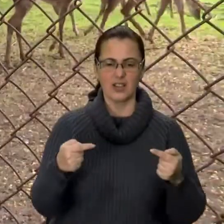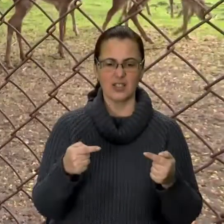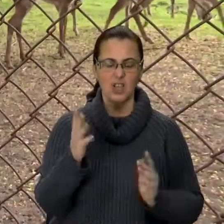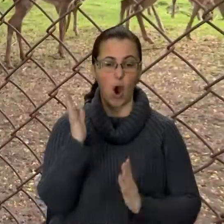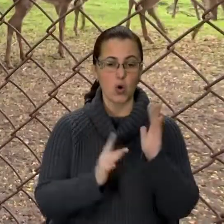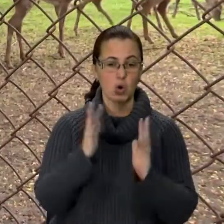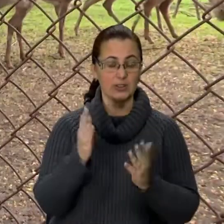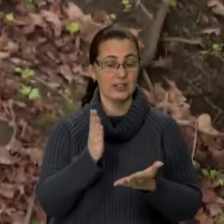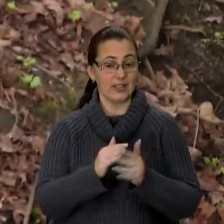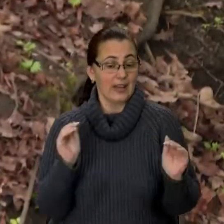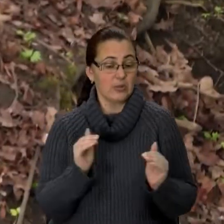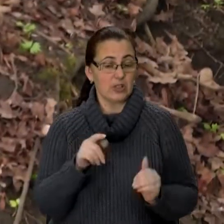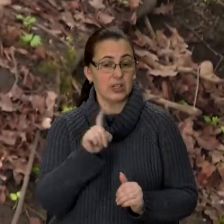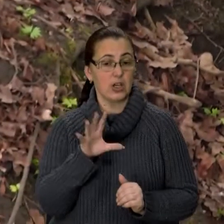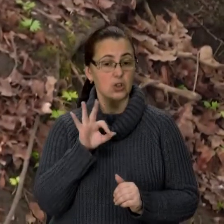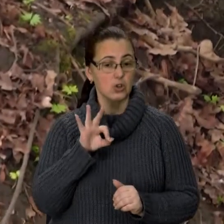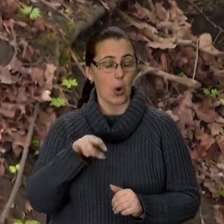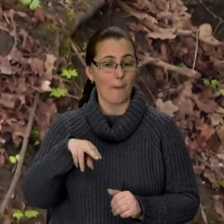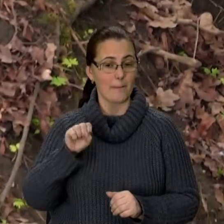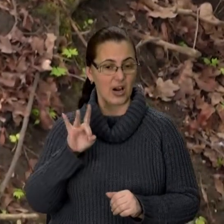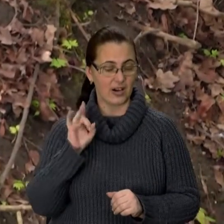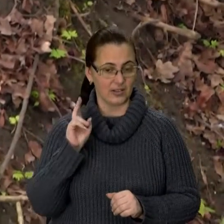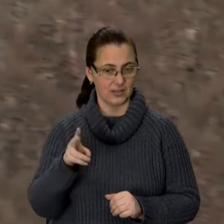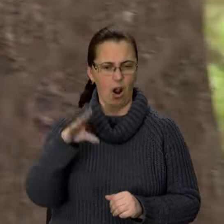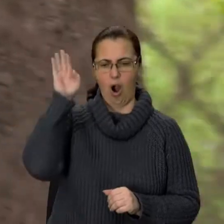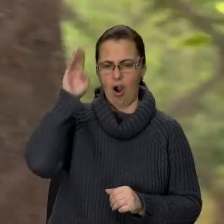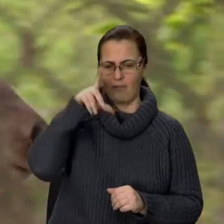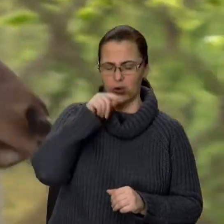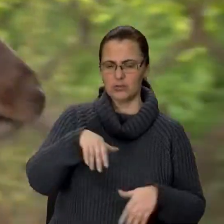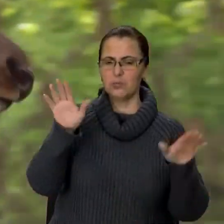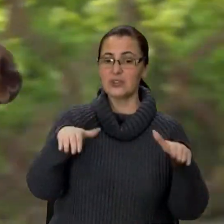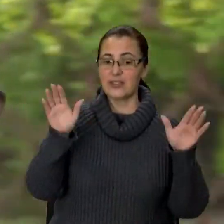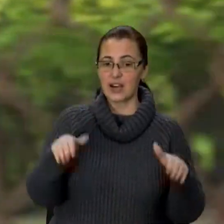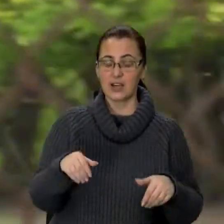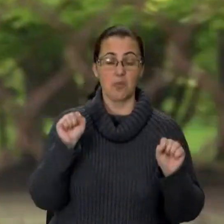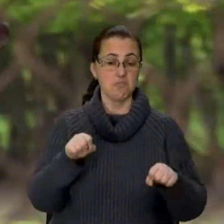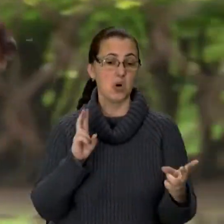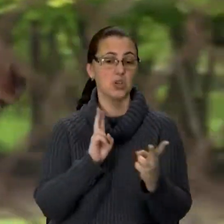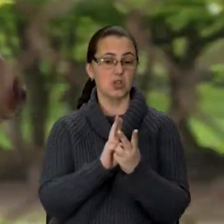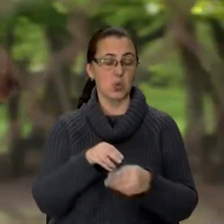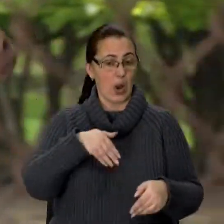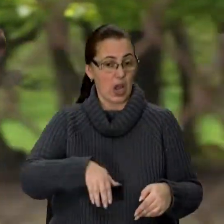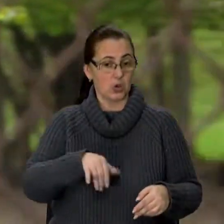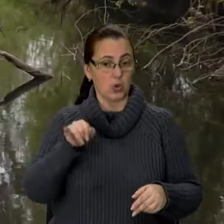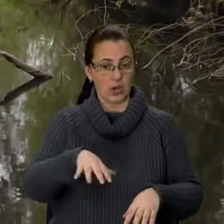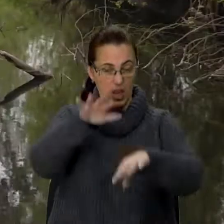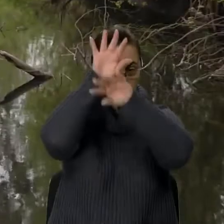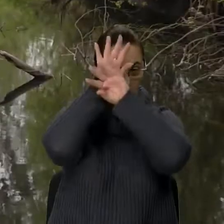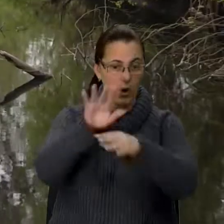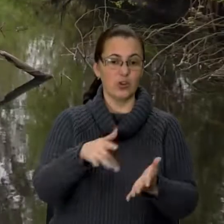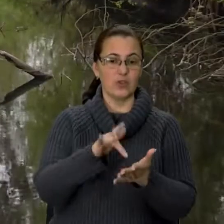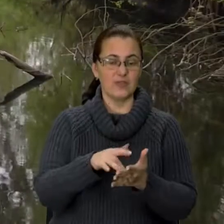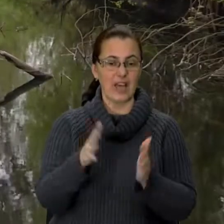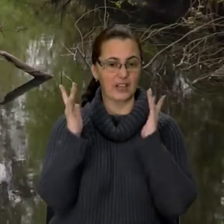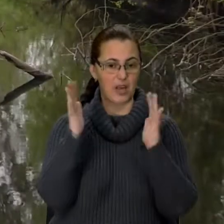тут невеличкий зоопарк в його колекції, здебільшого водоплавні птахи. Утім, зустріти можна навіть кенгуру та оленів. У центрі